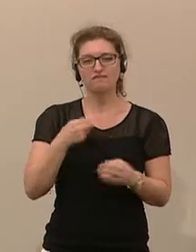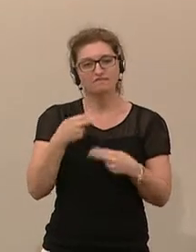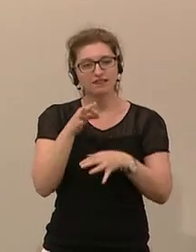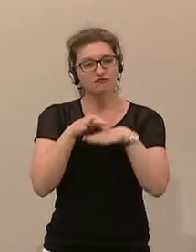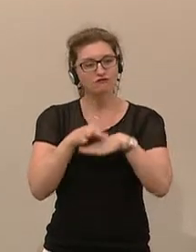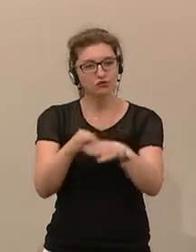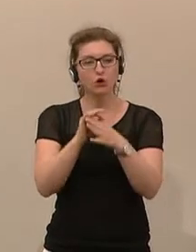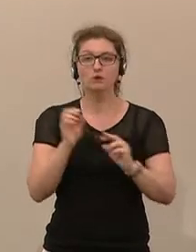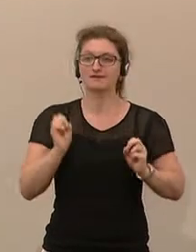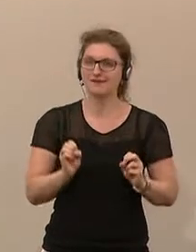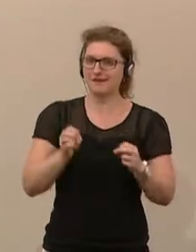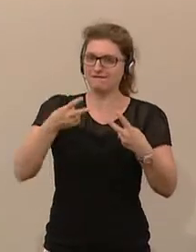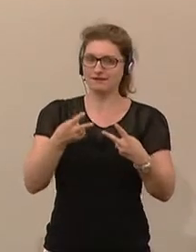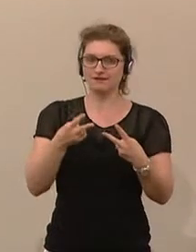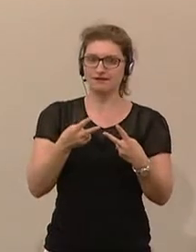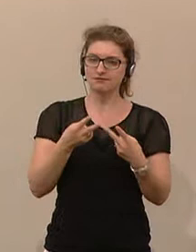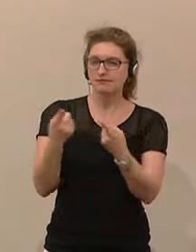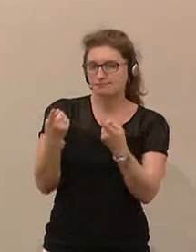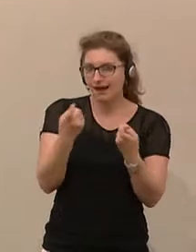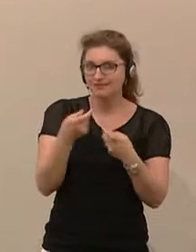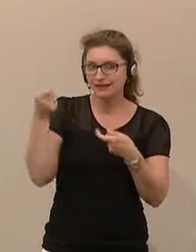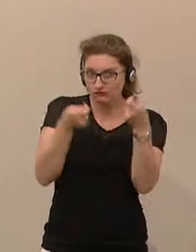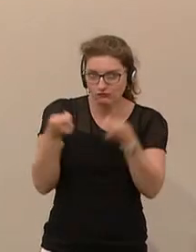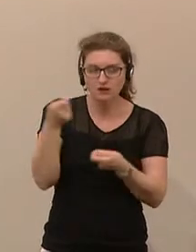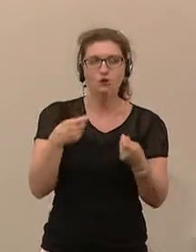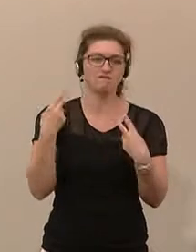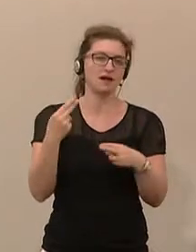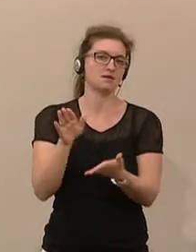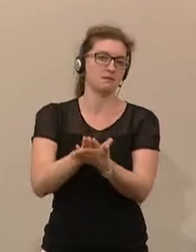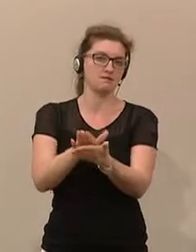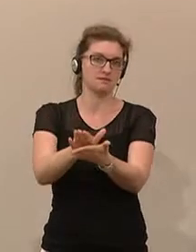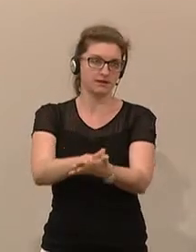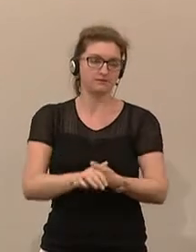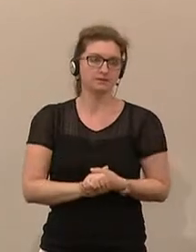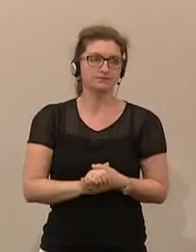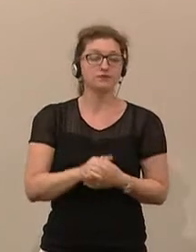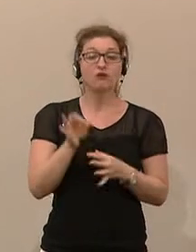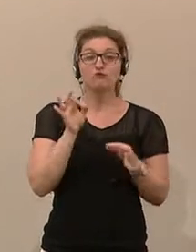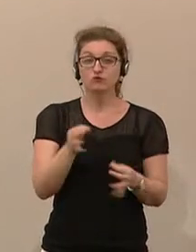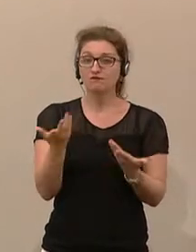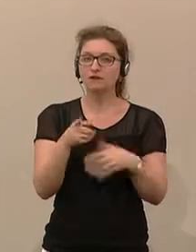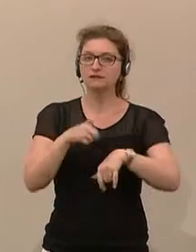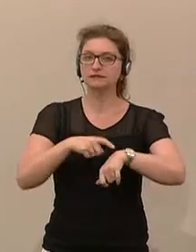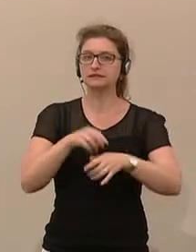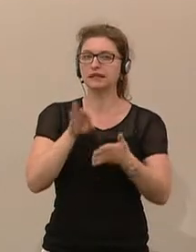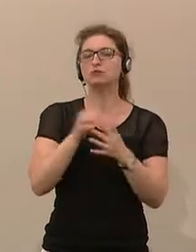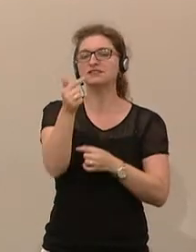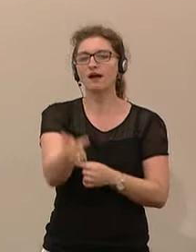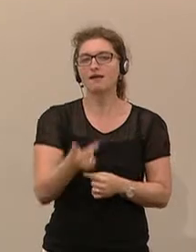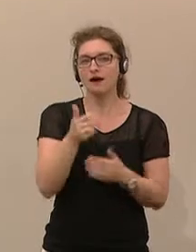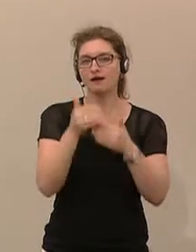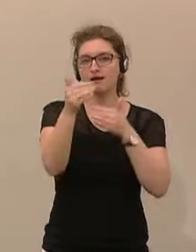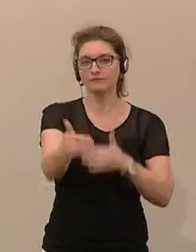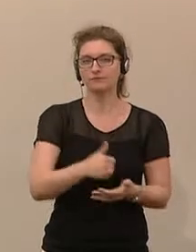von effizienten Anreizförderungen auch weiterhin gegeben wird, und zwar für den Zeitpunkt von zwei Jahren.